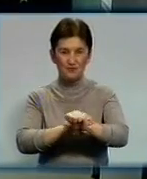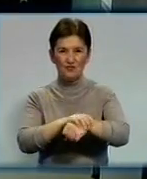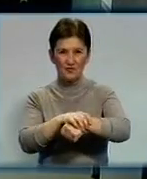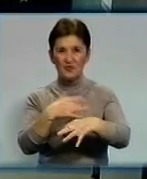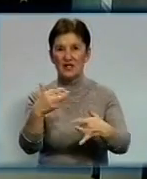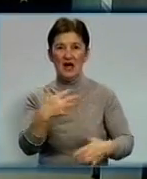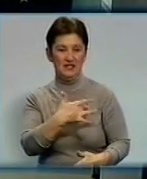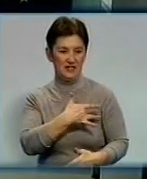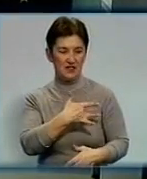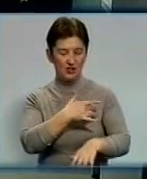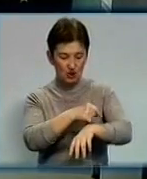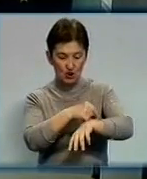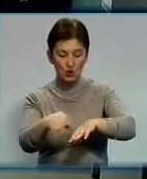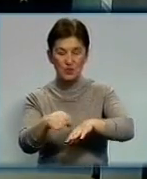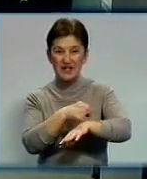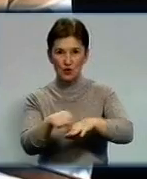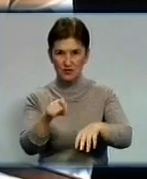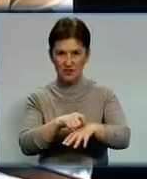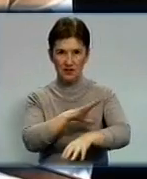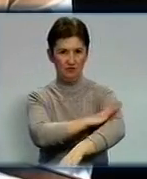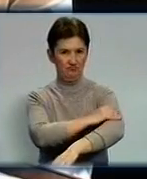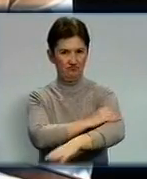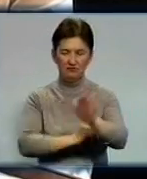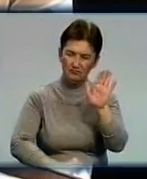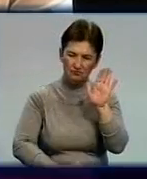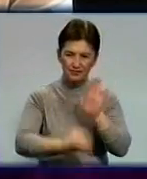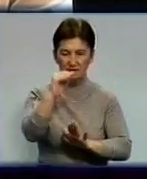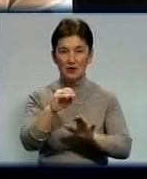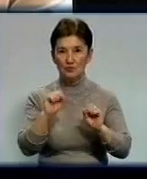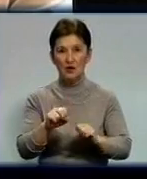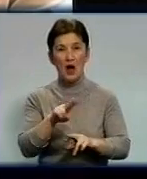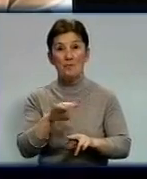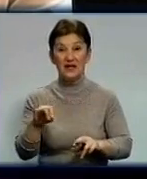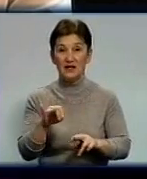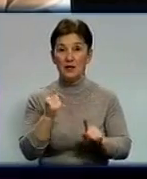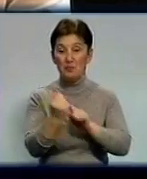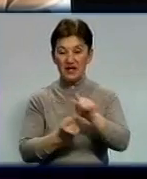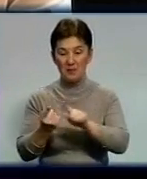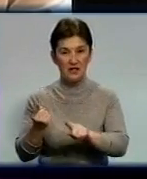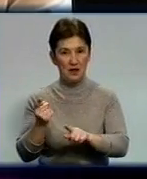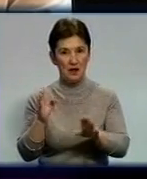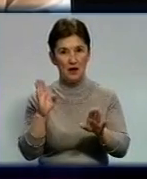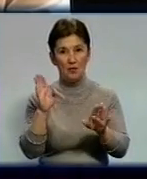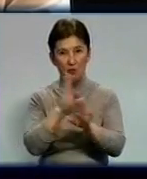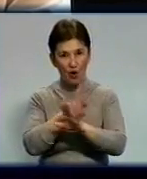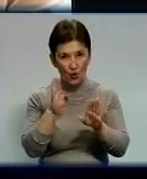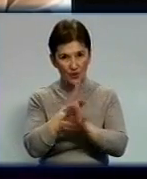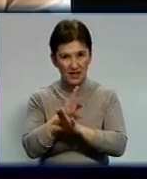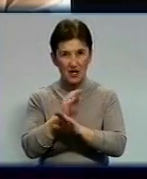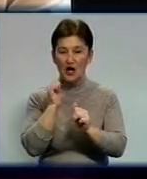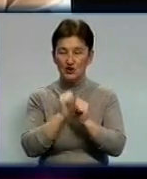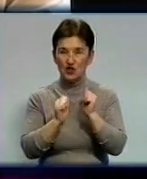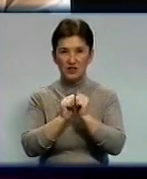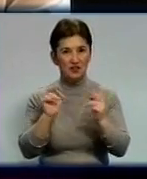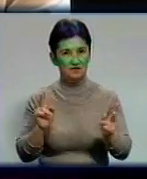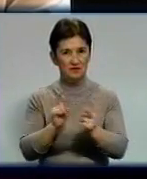-судинною системою, може різко підскочити тиск. Чаще при перемені погоди, чаще сталкиваємося з